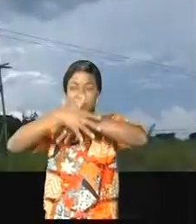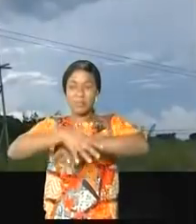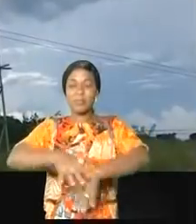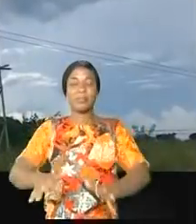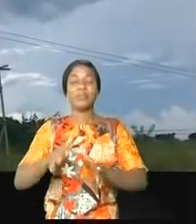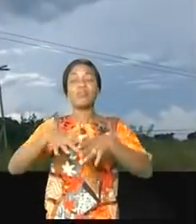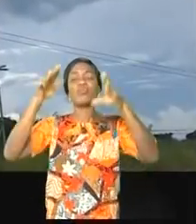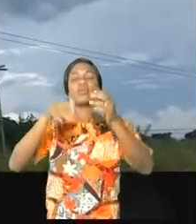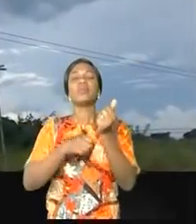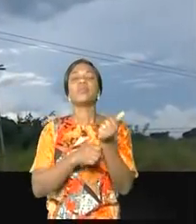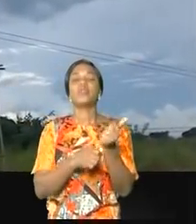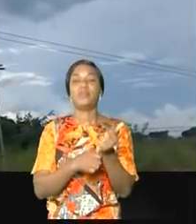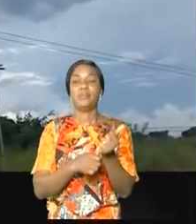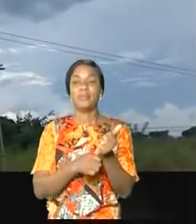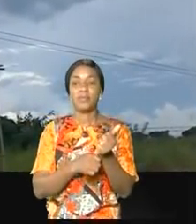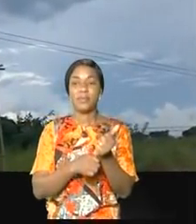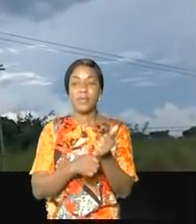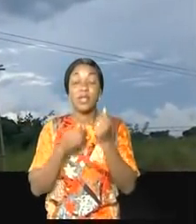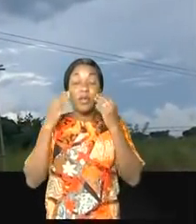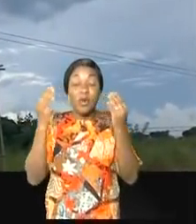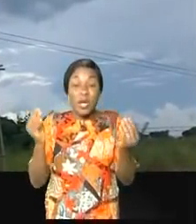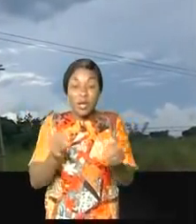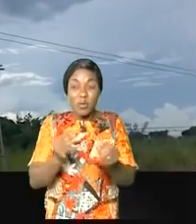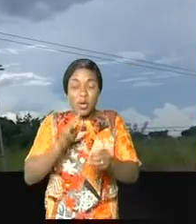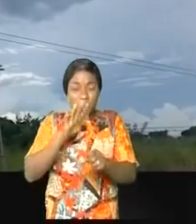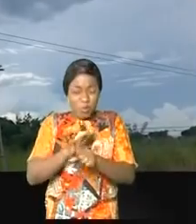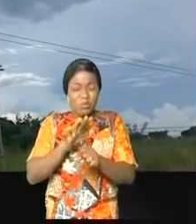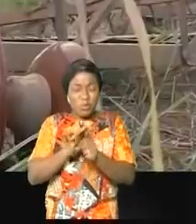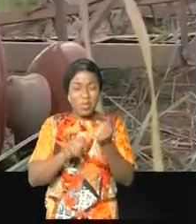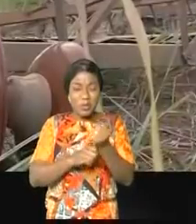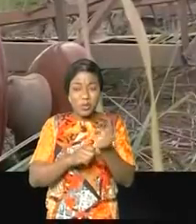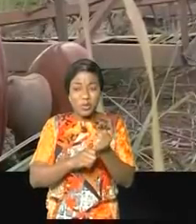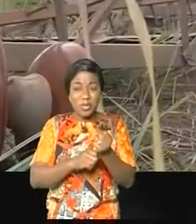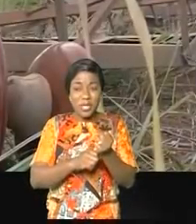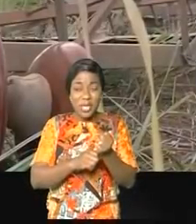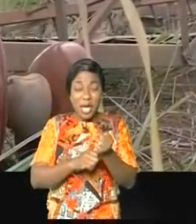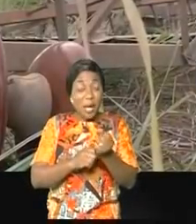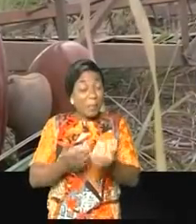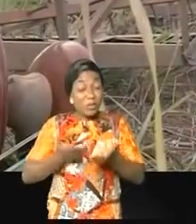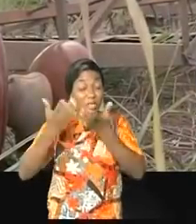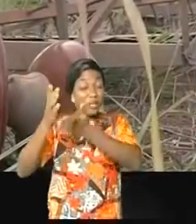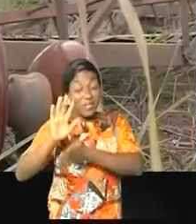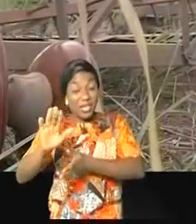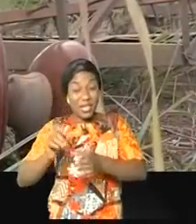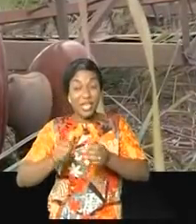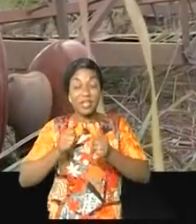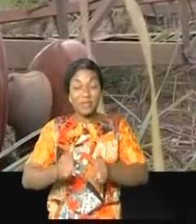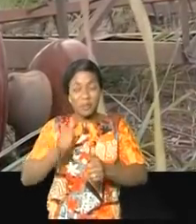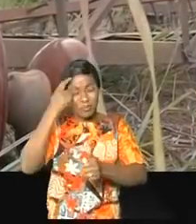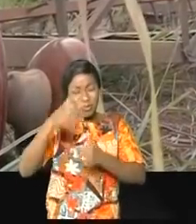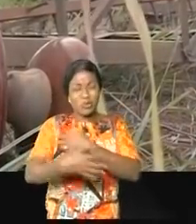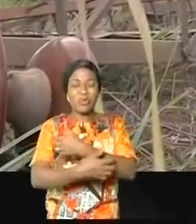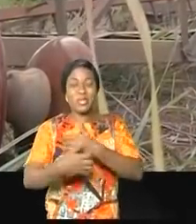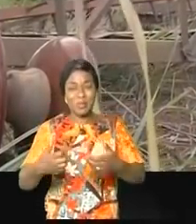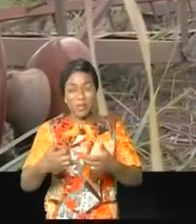Et cela ne s'est fait pas sans risque, certains s'y adonnent au péril de leur vie, tel est le cas précis de l'auteur des vols des